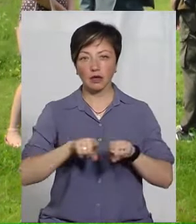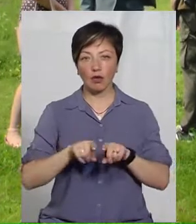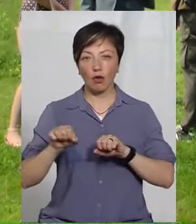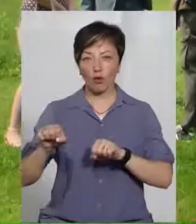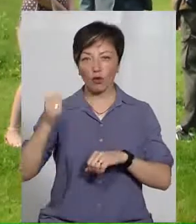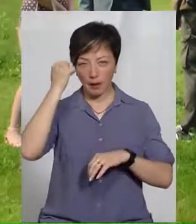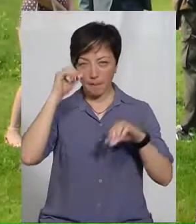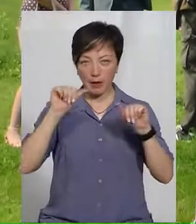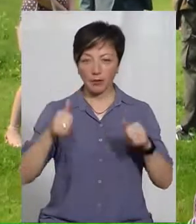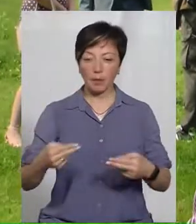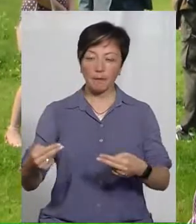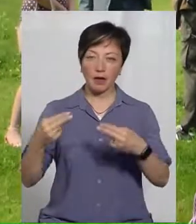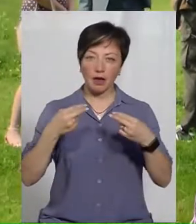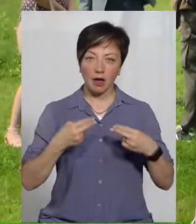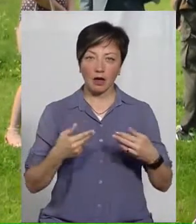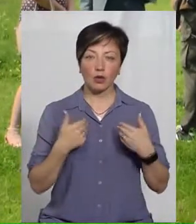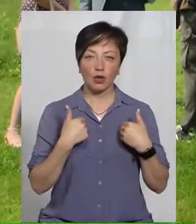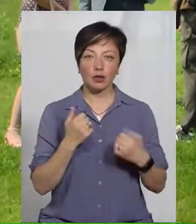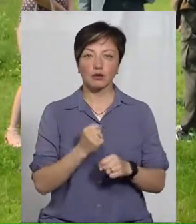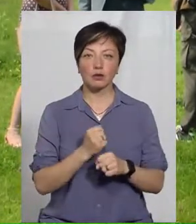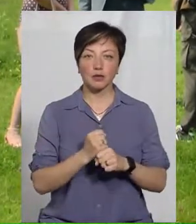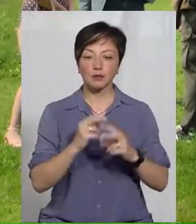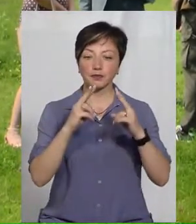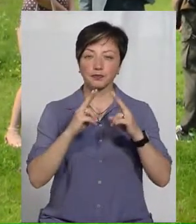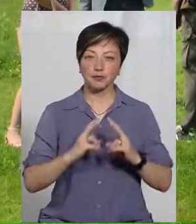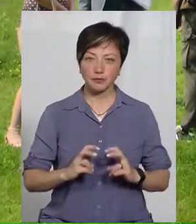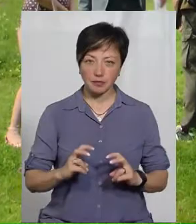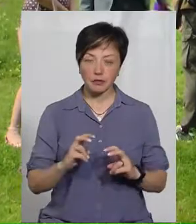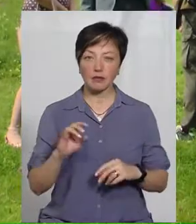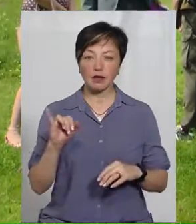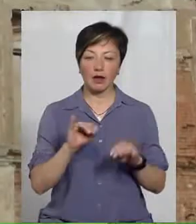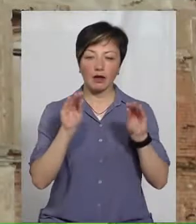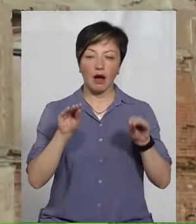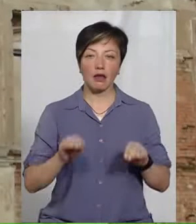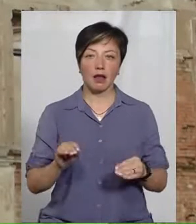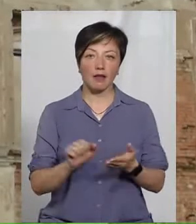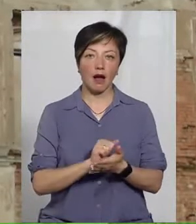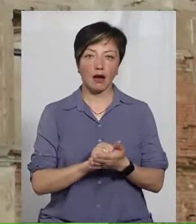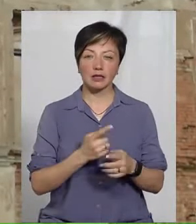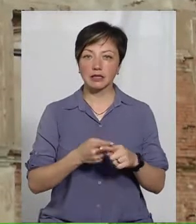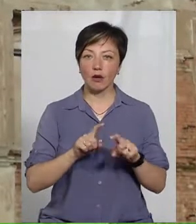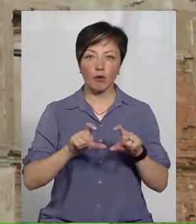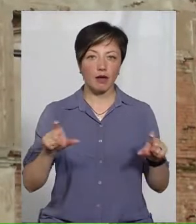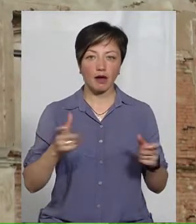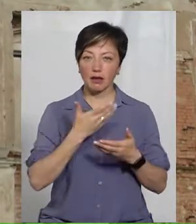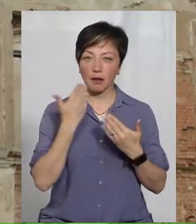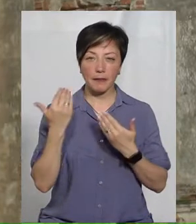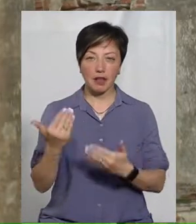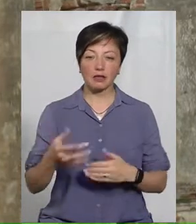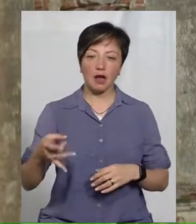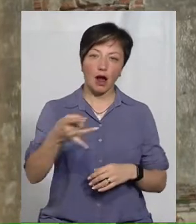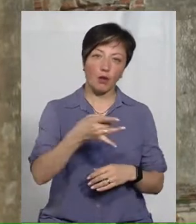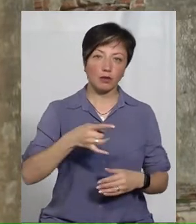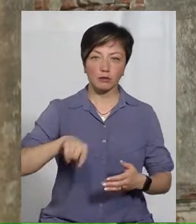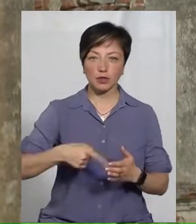що приїхали до нас, зробили обстеження, склали акт. Цей об'єкт не перебуває на балансі ні районної ради, ні